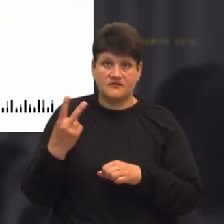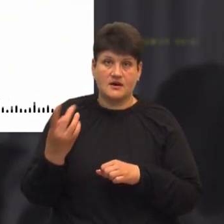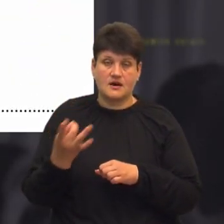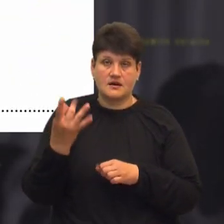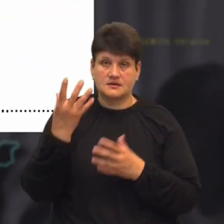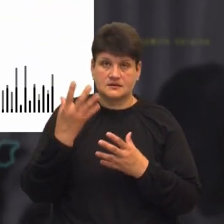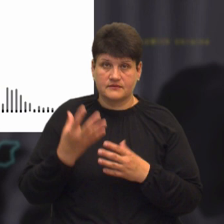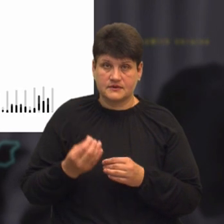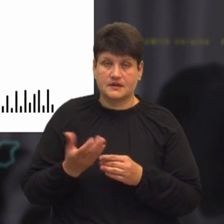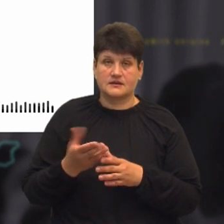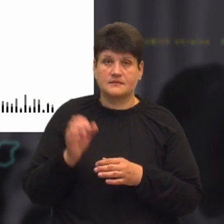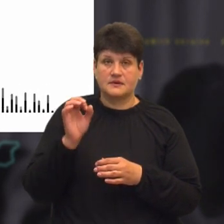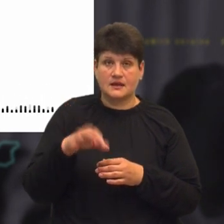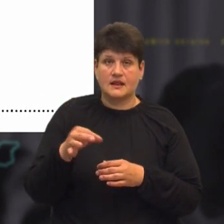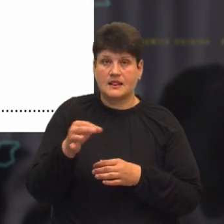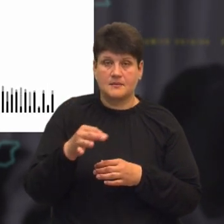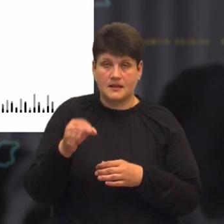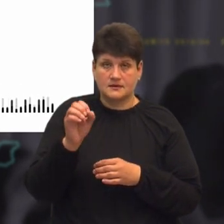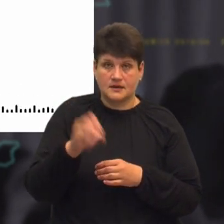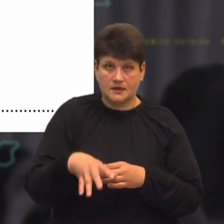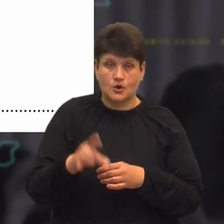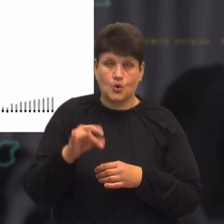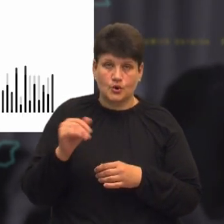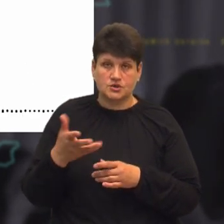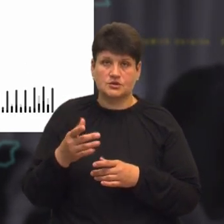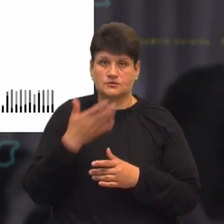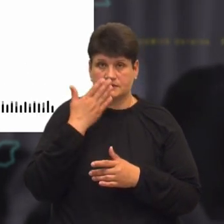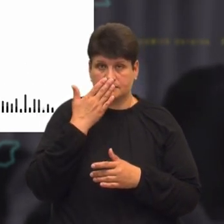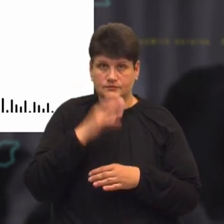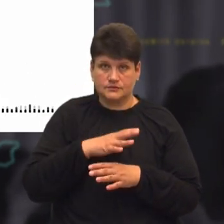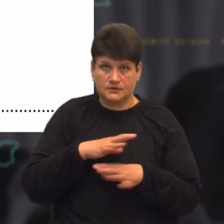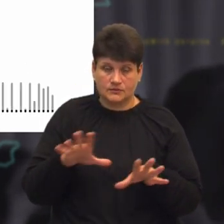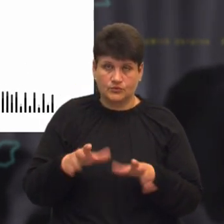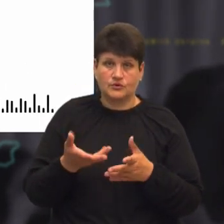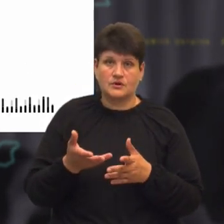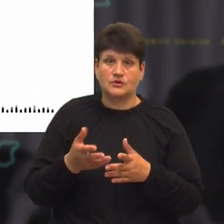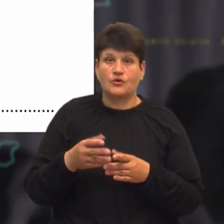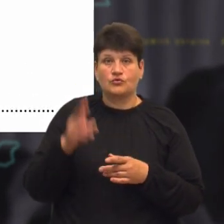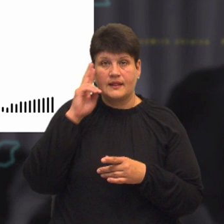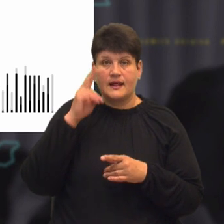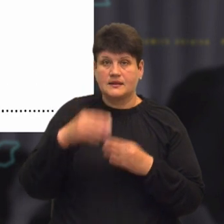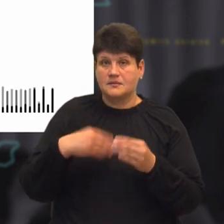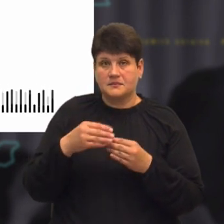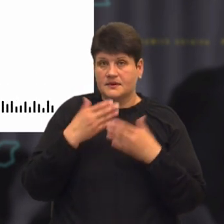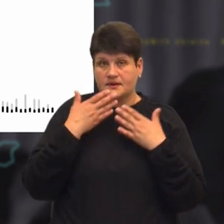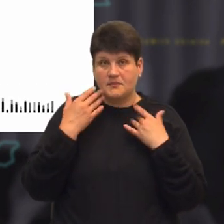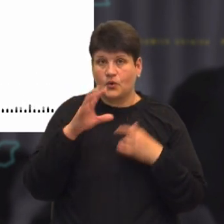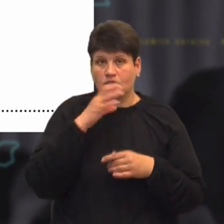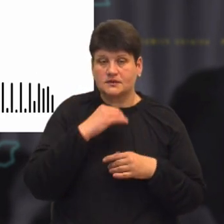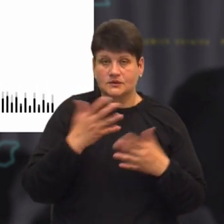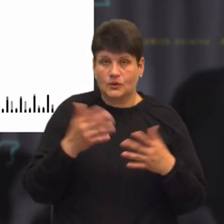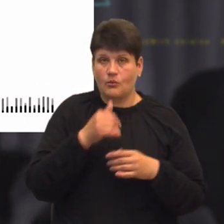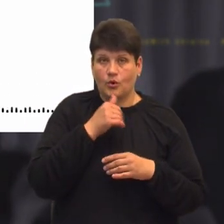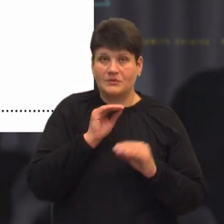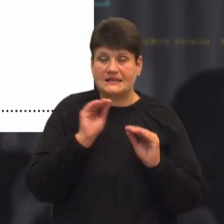Кидається спеціальні таблетки, там рощини спеціальні робляться, щоб забирати той запах. Таке, як туалетний попір, такого нема, тому що люди його просто вкрадуть. Пробували ставити,